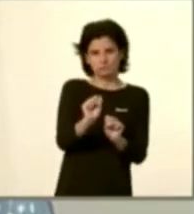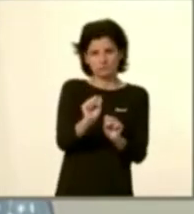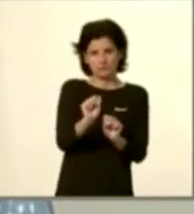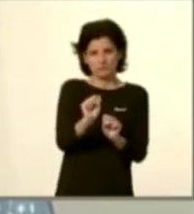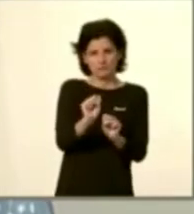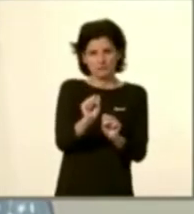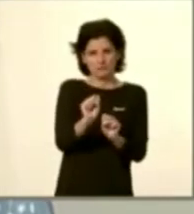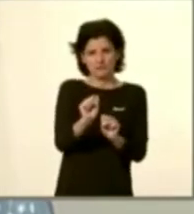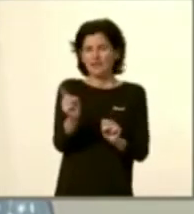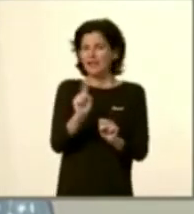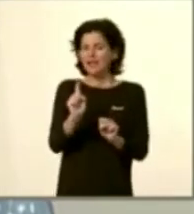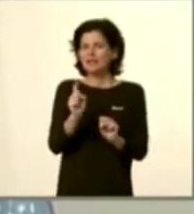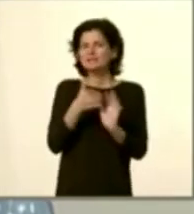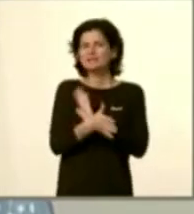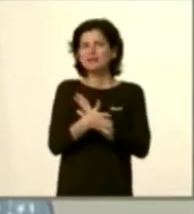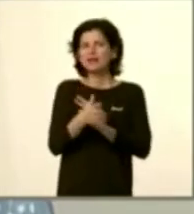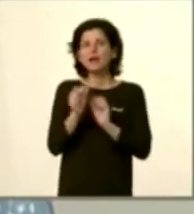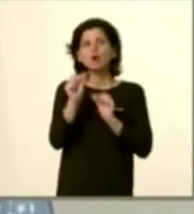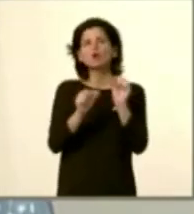és sinònim que no n hagi contagis.